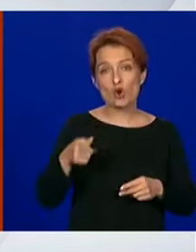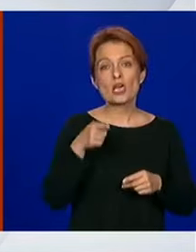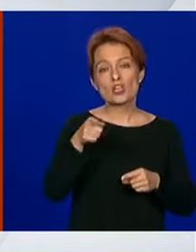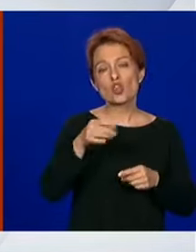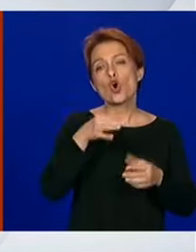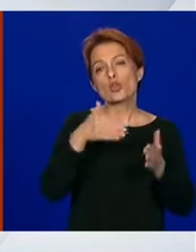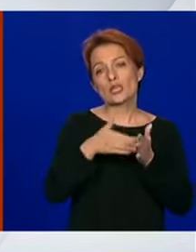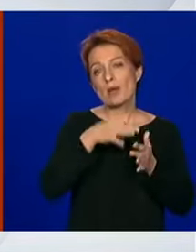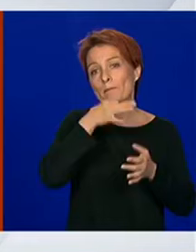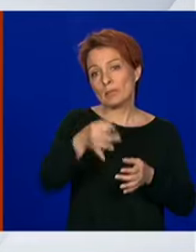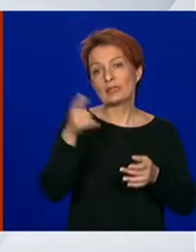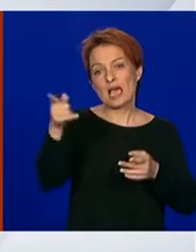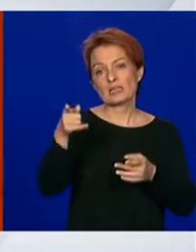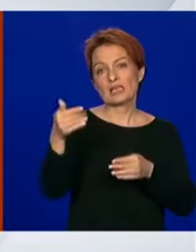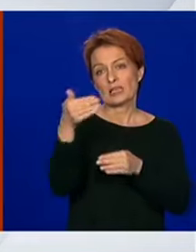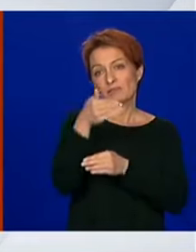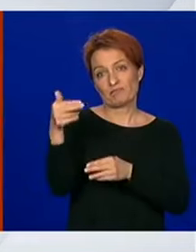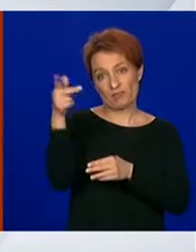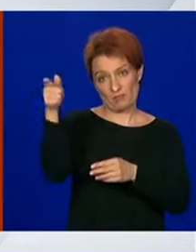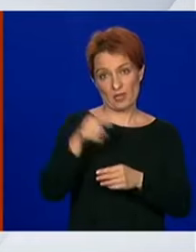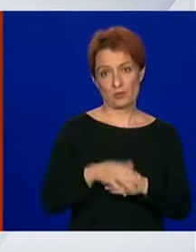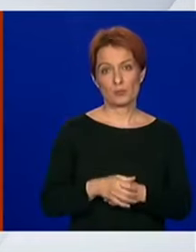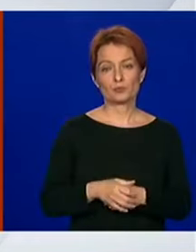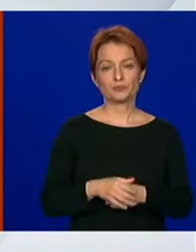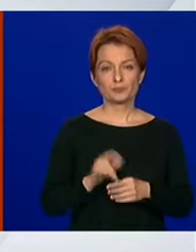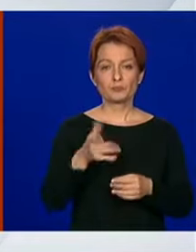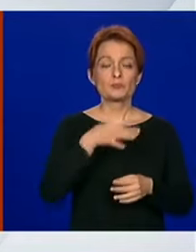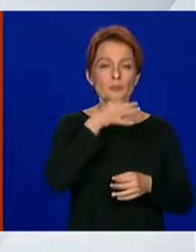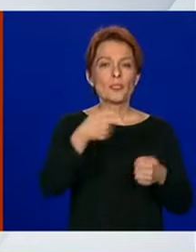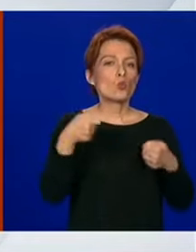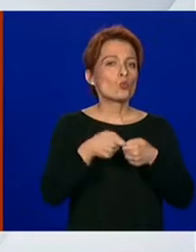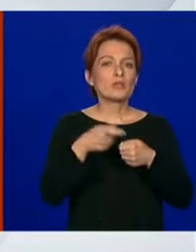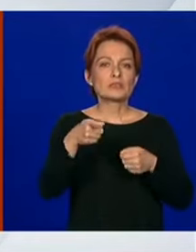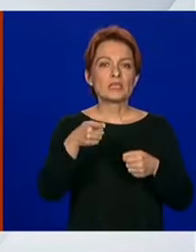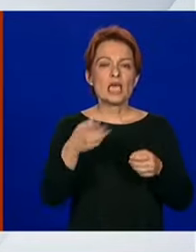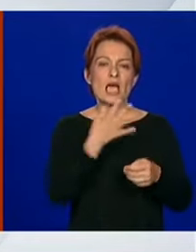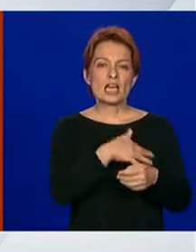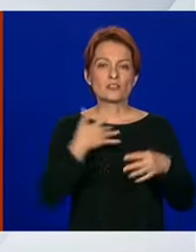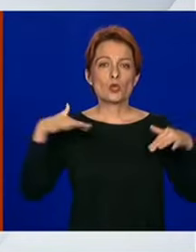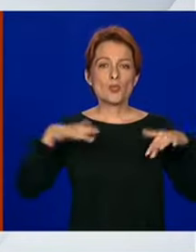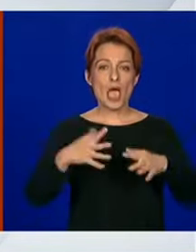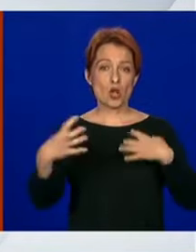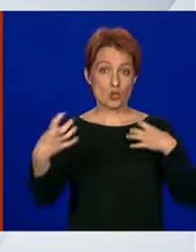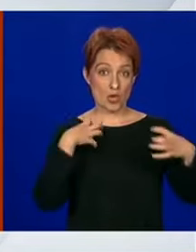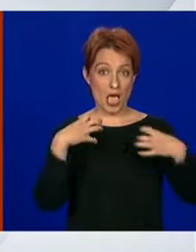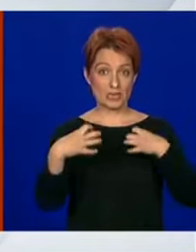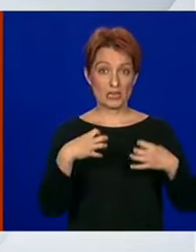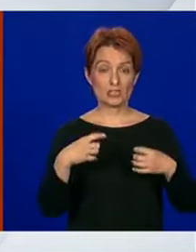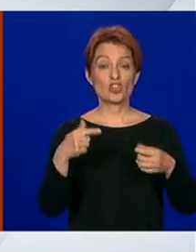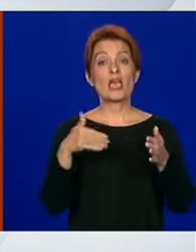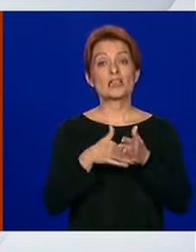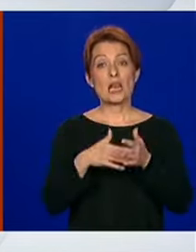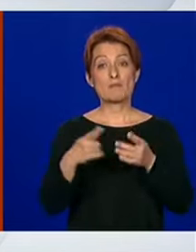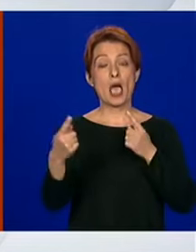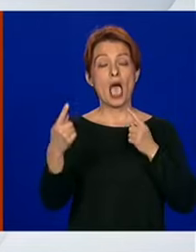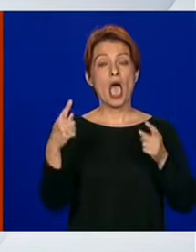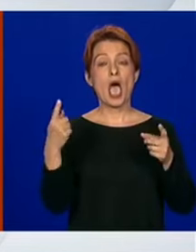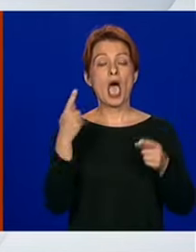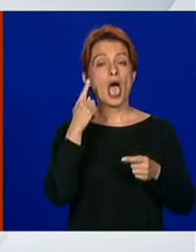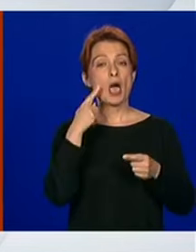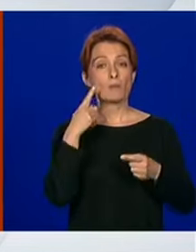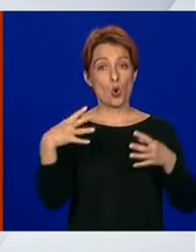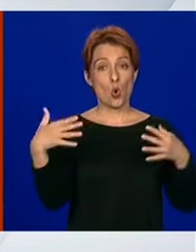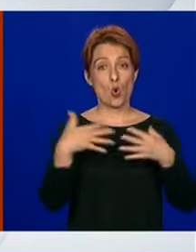pitati operatera. Dopustite mi samo još jedno pitanje vezano za Hrvatsko narodno kazalište, oni bi trebali imati probe zbora. Također,